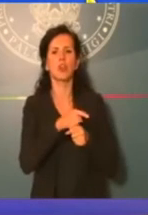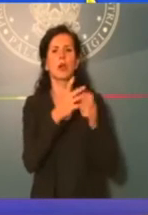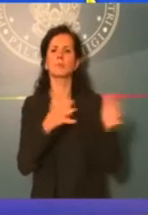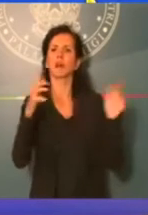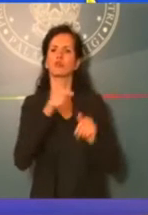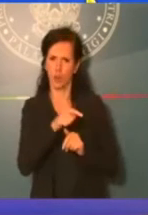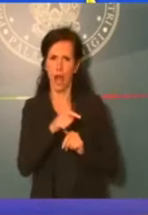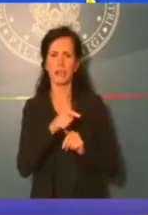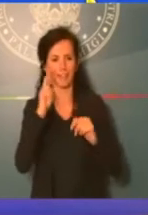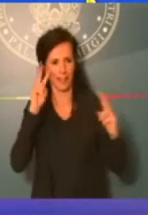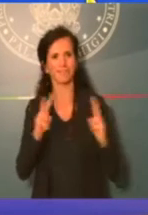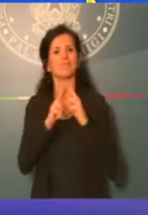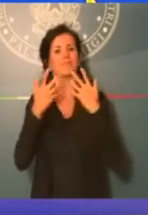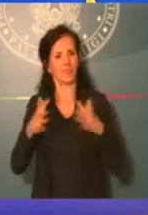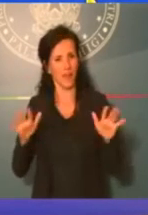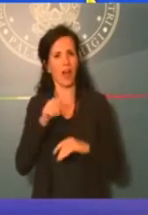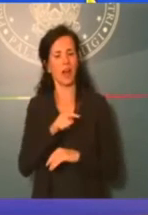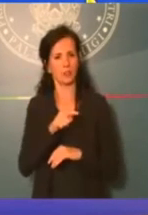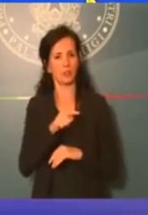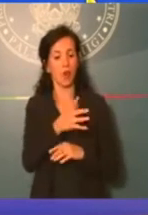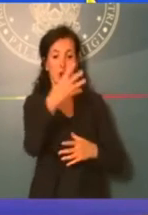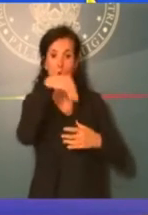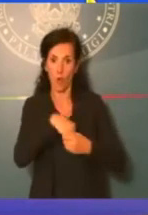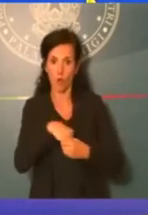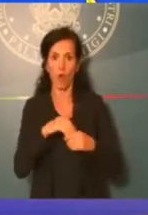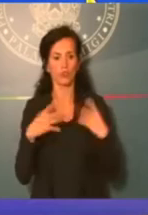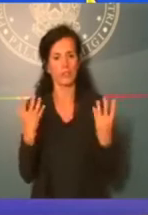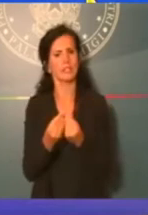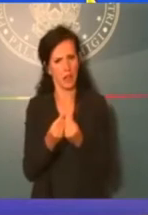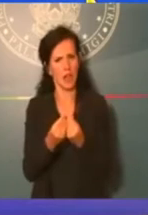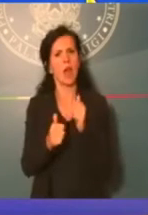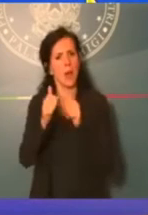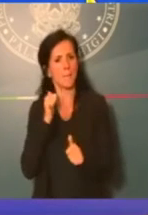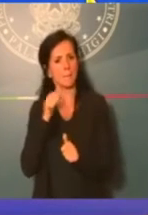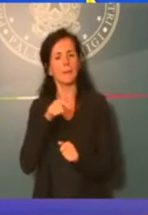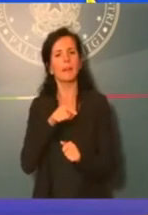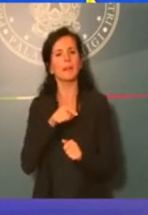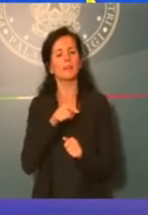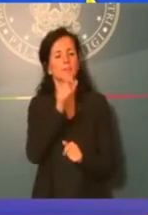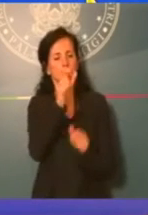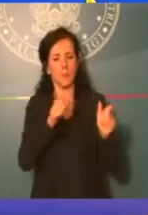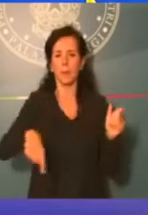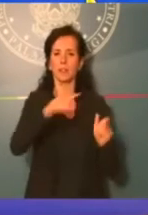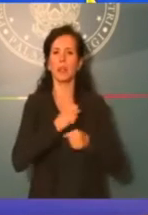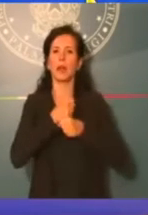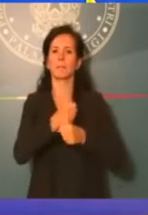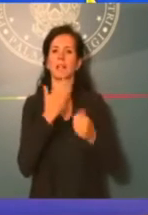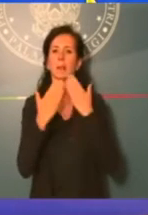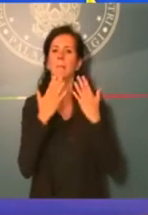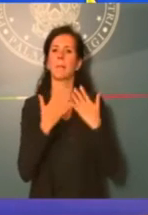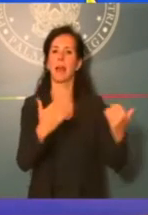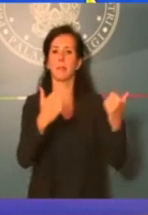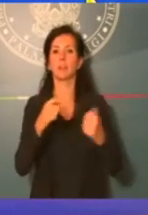incontrato per coinvolgere anche preventivamente i diretti rappresentanti del Parlamento e del popolo.